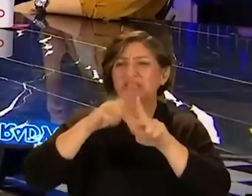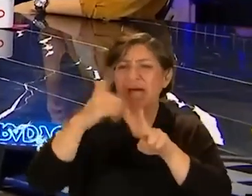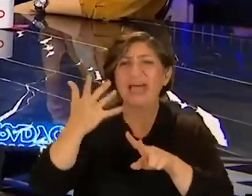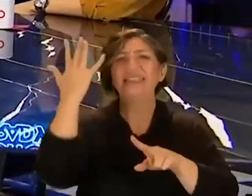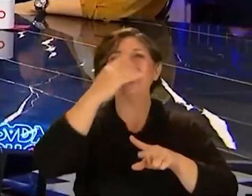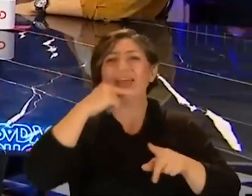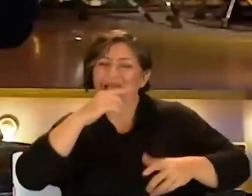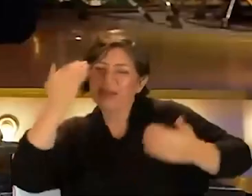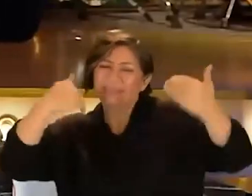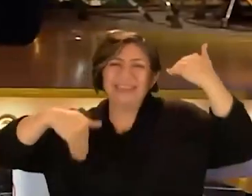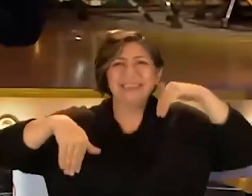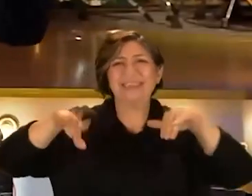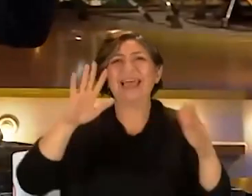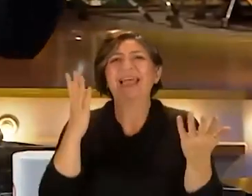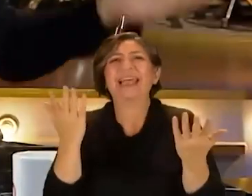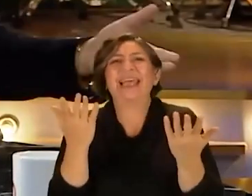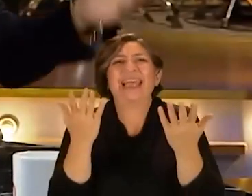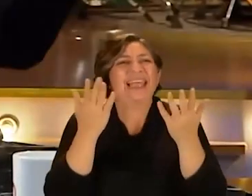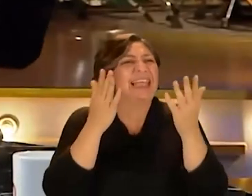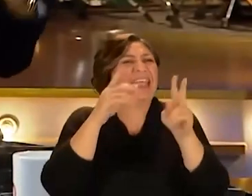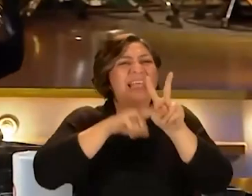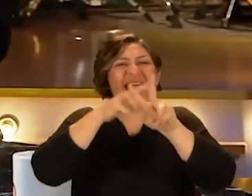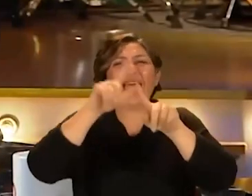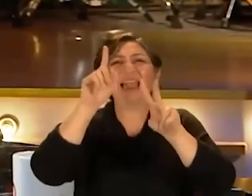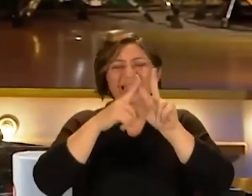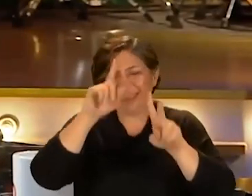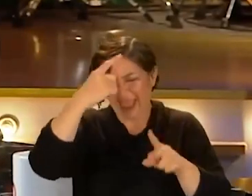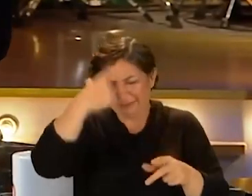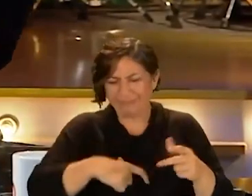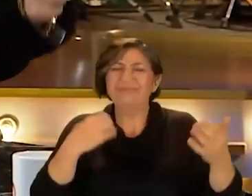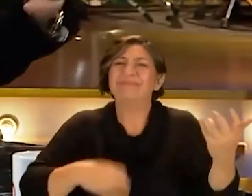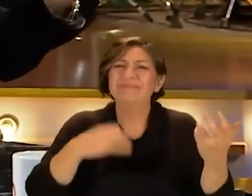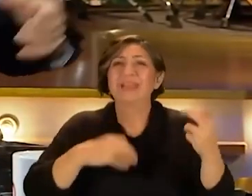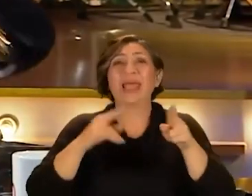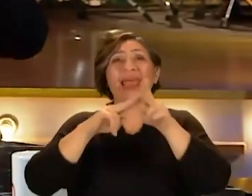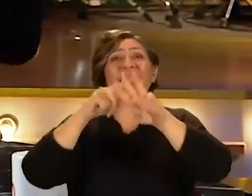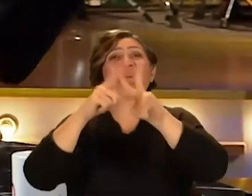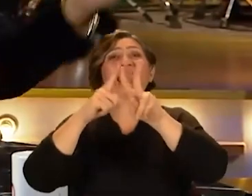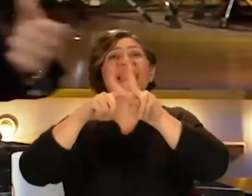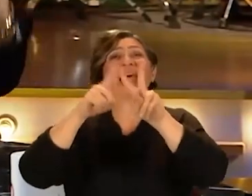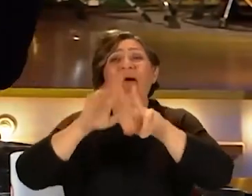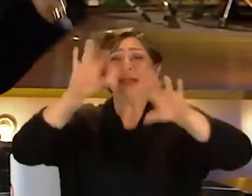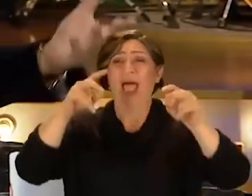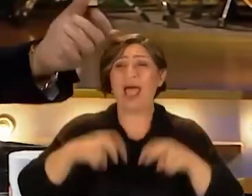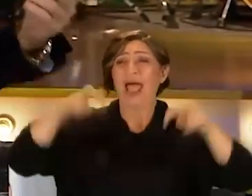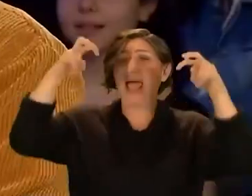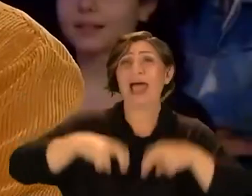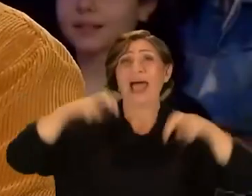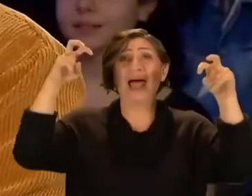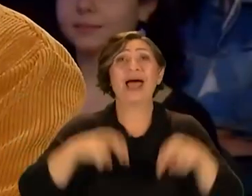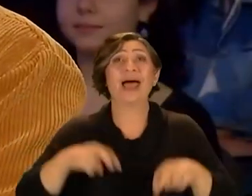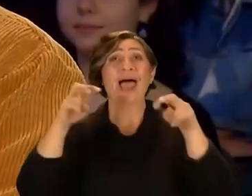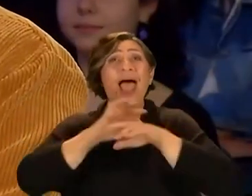Pekkan ve siyahi dansçılarını Yalı'nın tek plan kliplerini Kenan Doğulu'nun herkesin hoplayıp